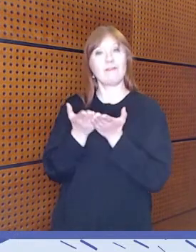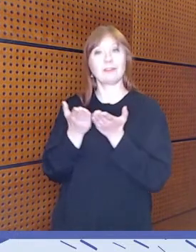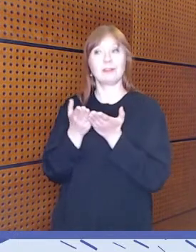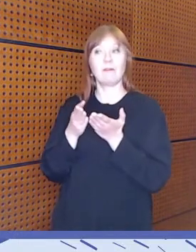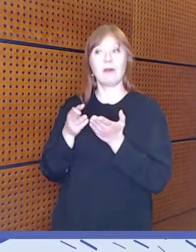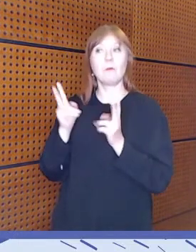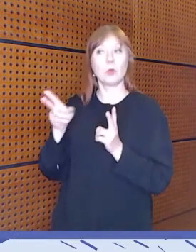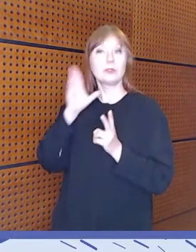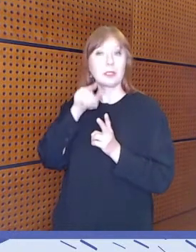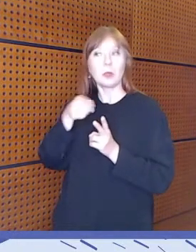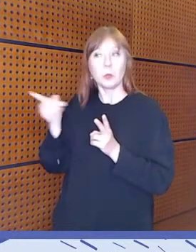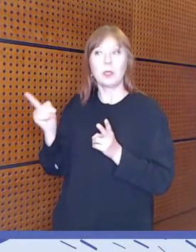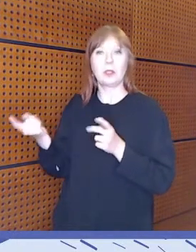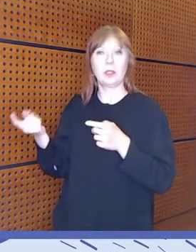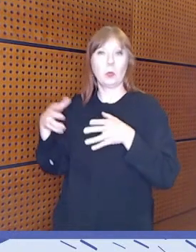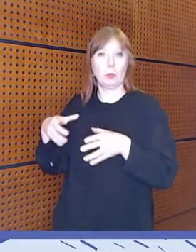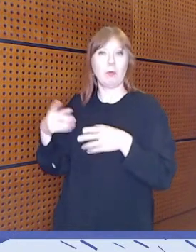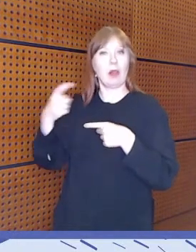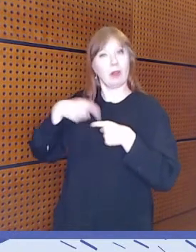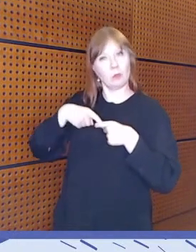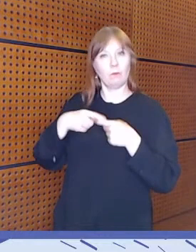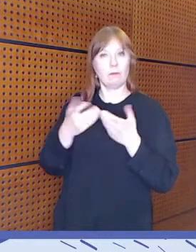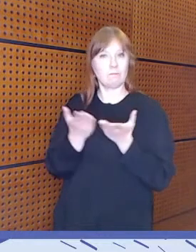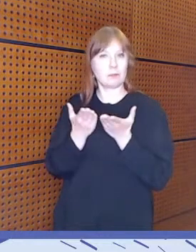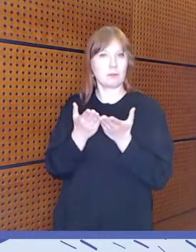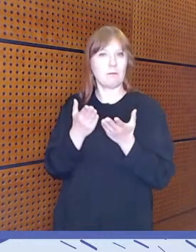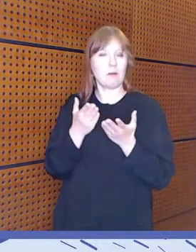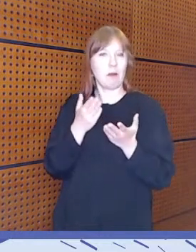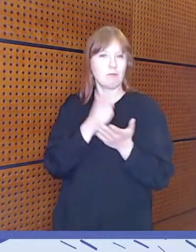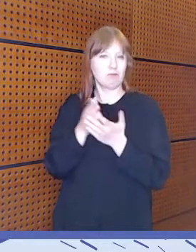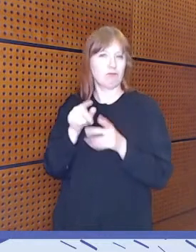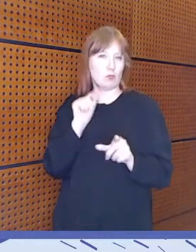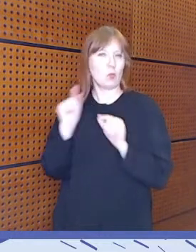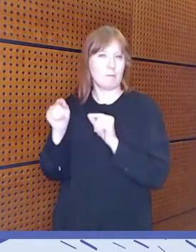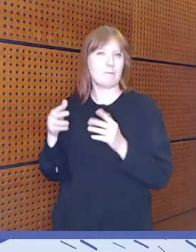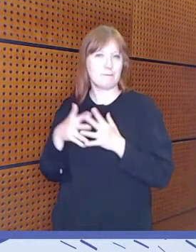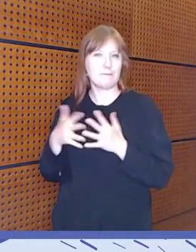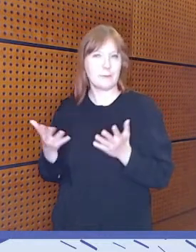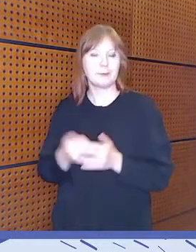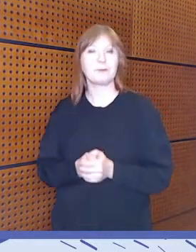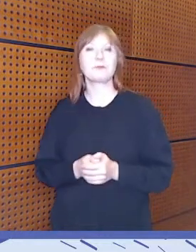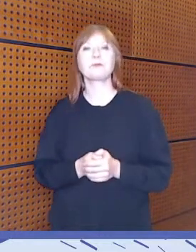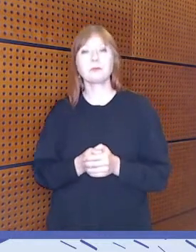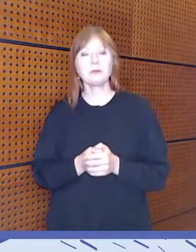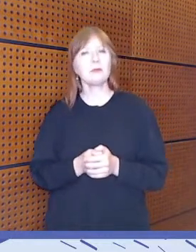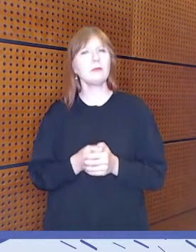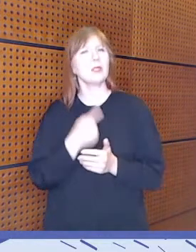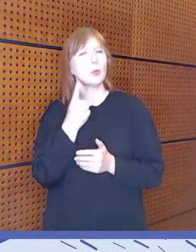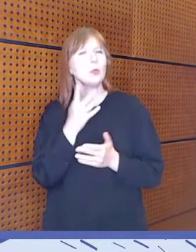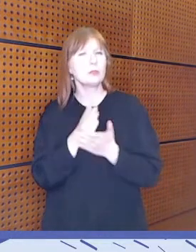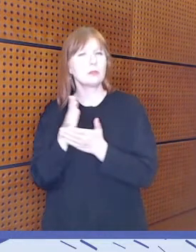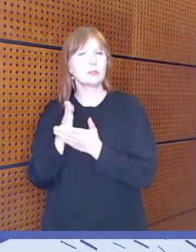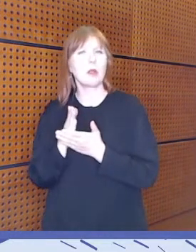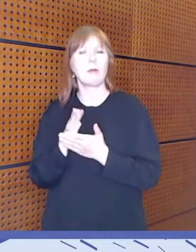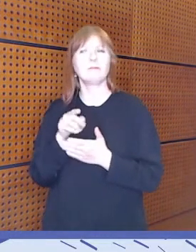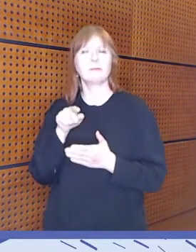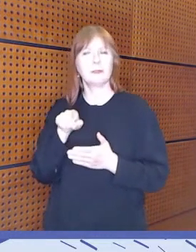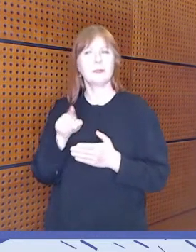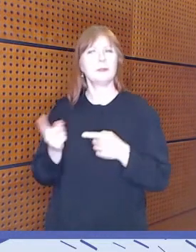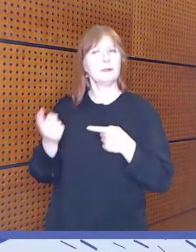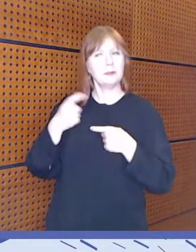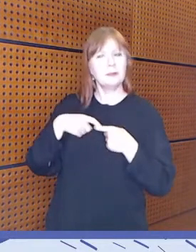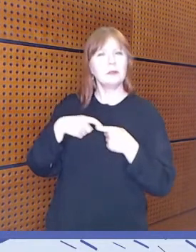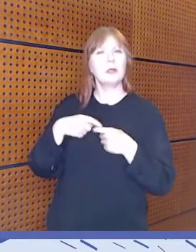ikääntyneiden kohdalla. Joo, Riikka, ole hyvä. Joo, no yksi asia mikä nousee tähän liittyen, että meillä on kyllä